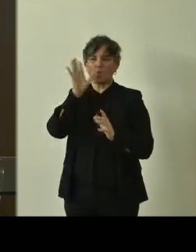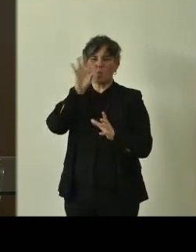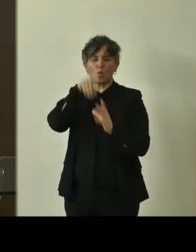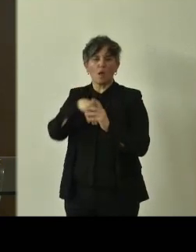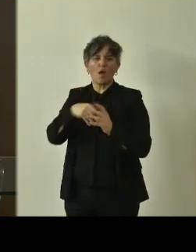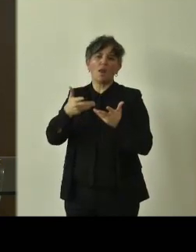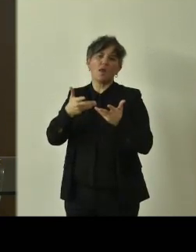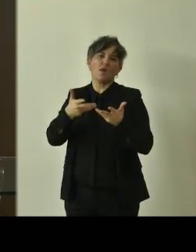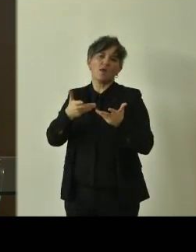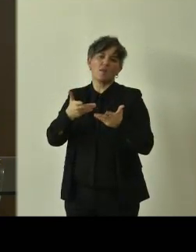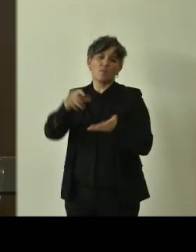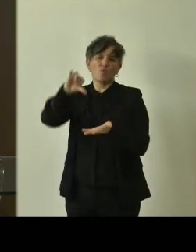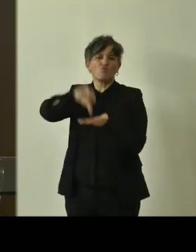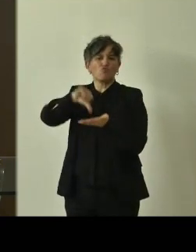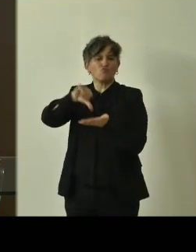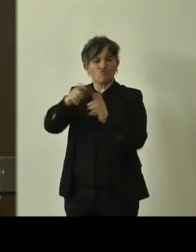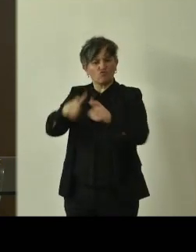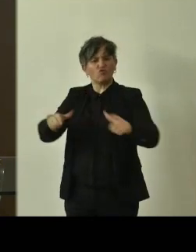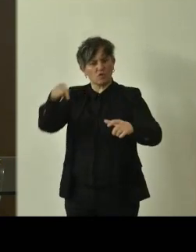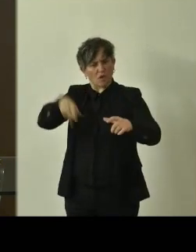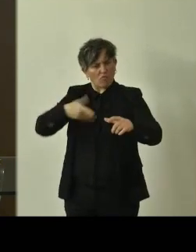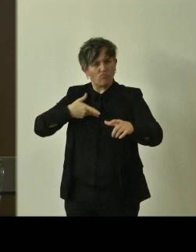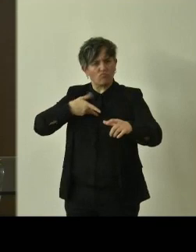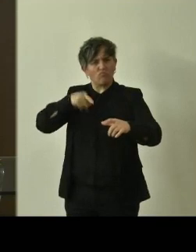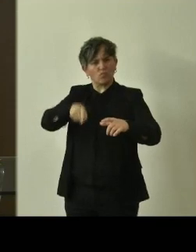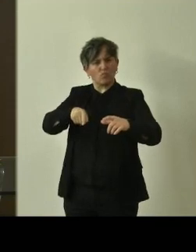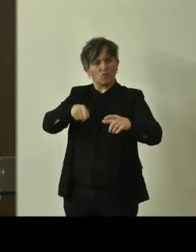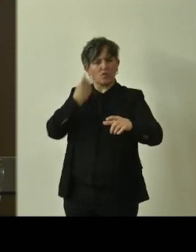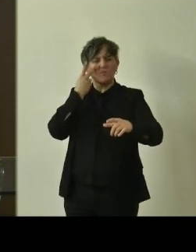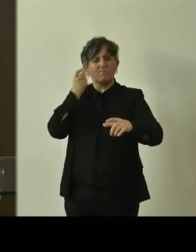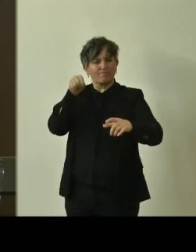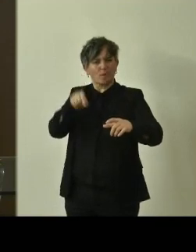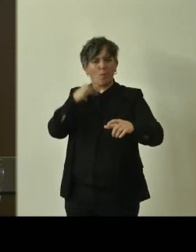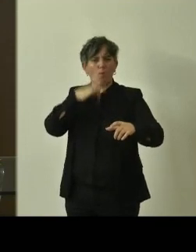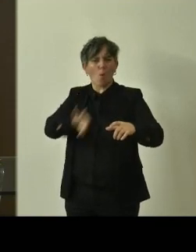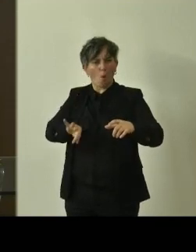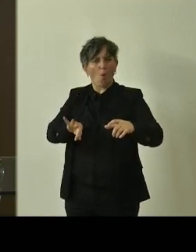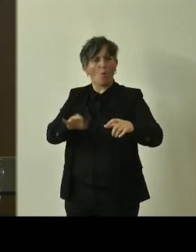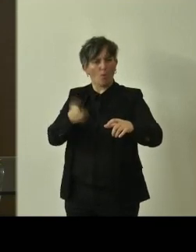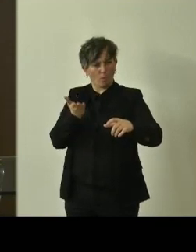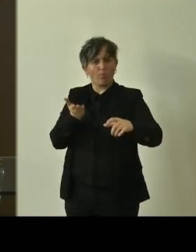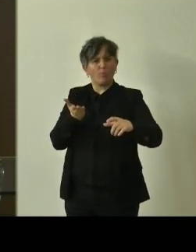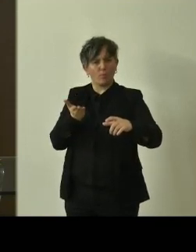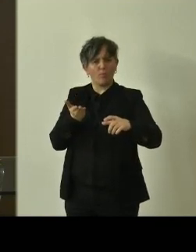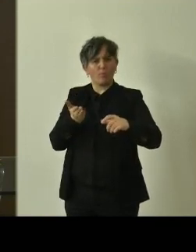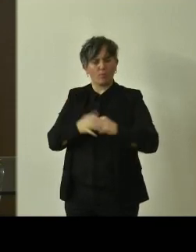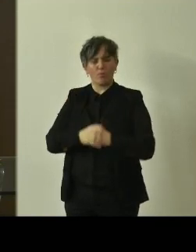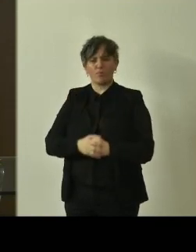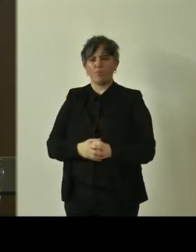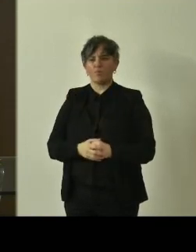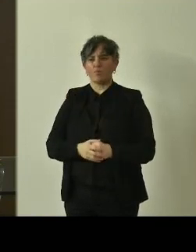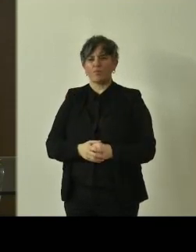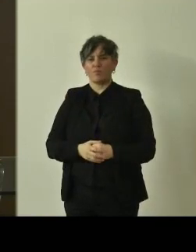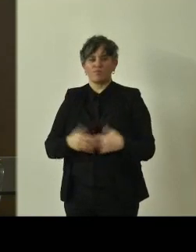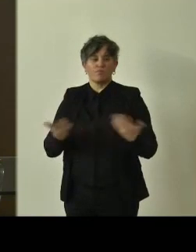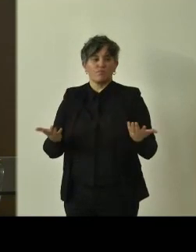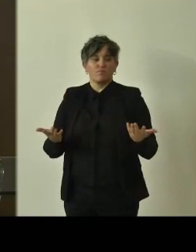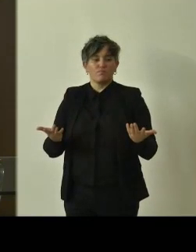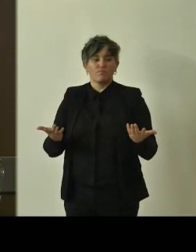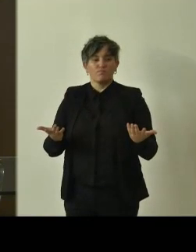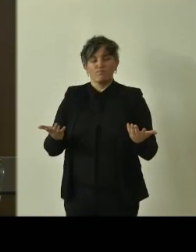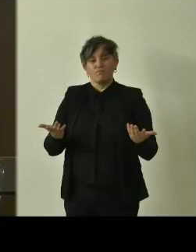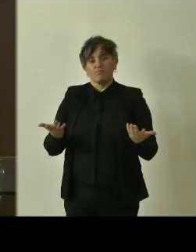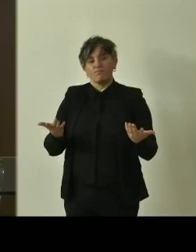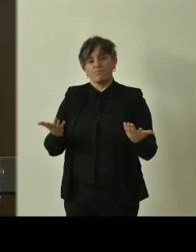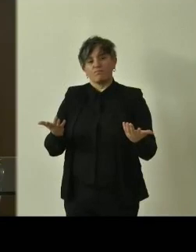nei centri urbani, quindi abbiamo quegli elementi